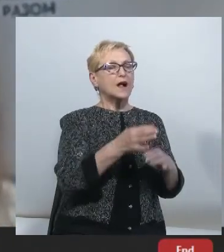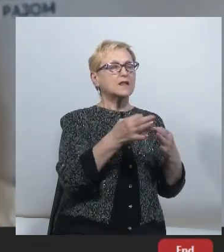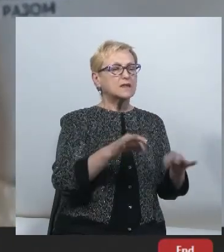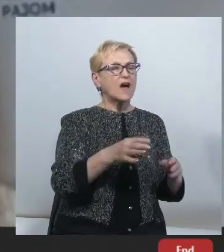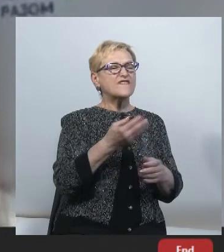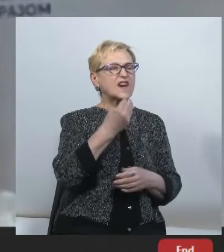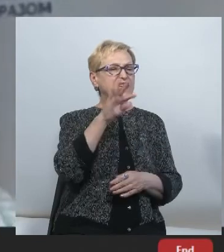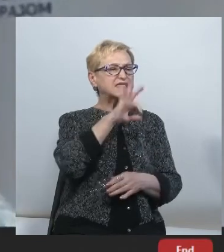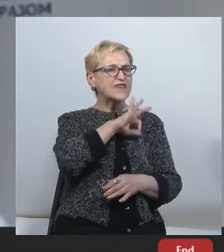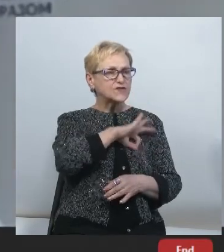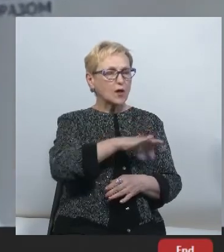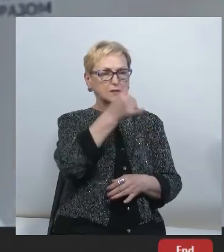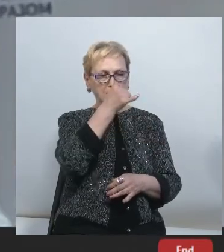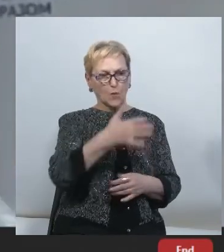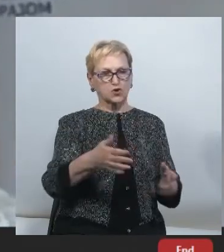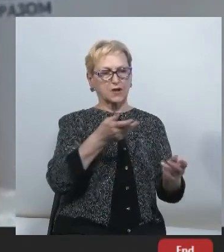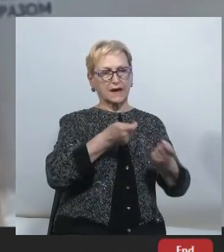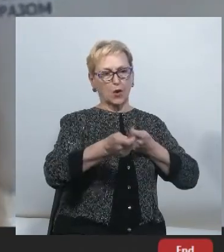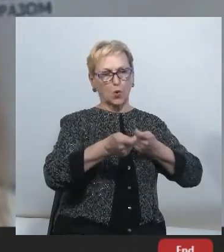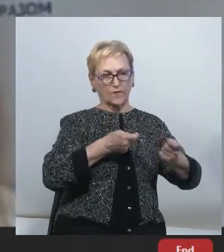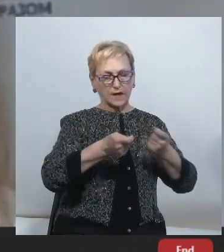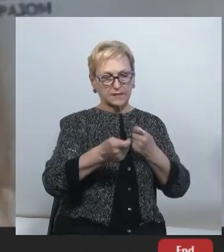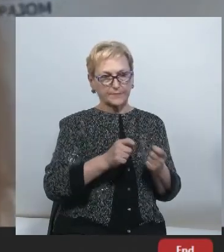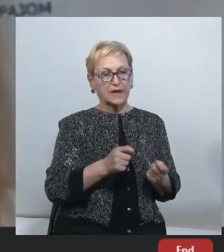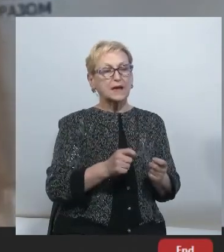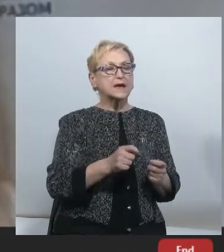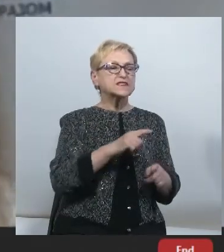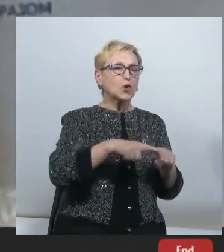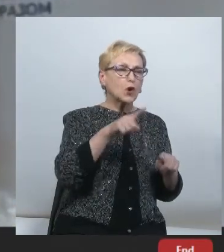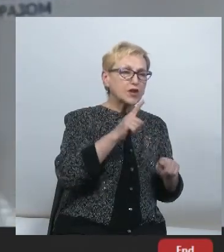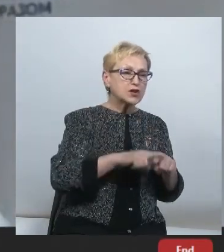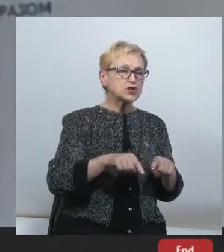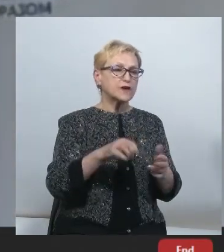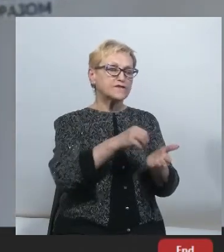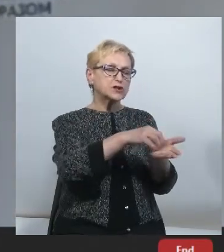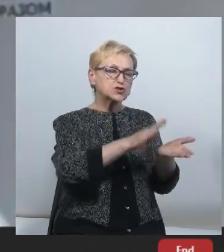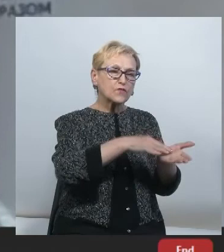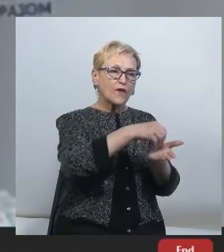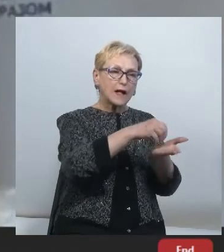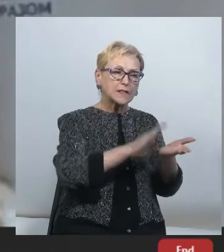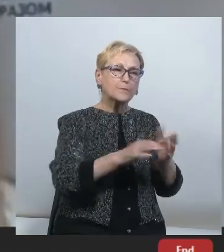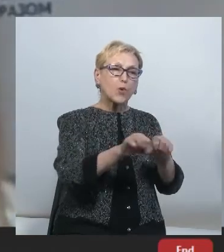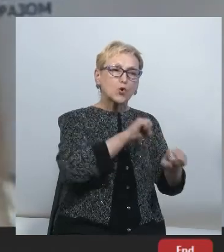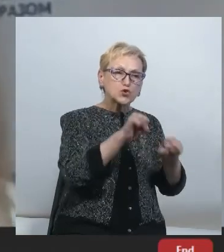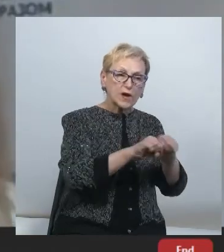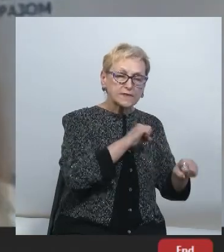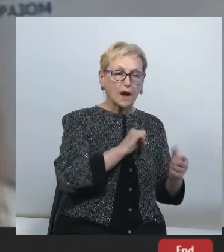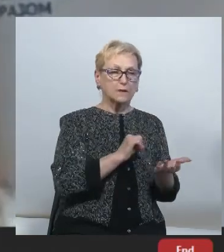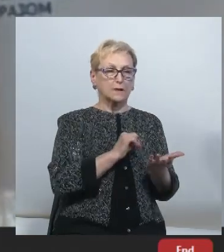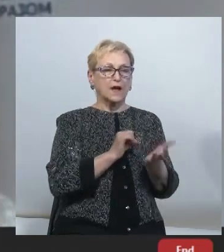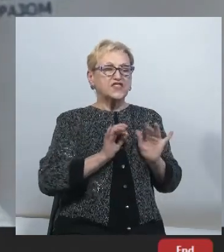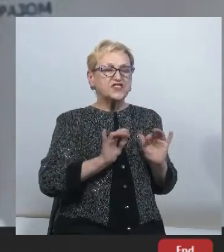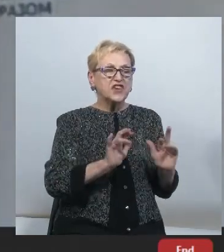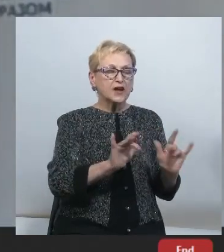реагувати на порушення. Національна Рада тоді, скоріше, фіксувала порушення і діяла в ролі